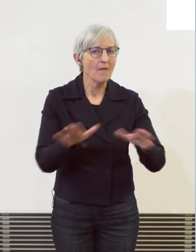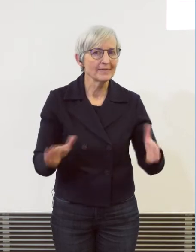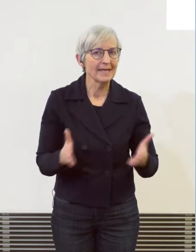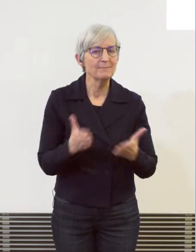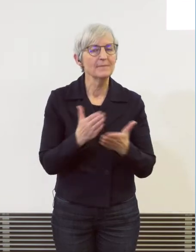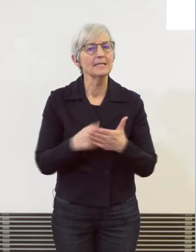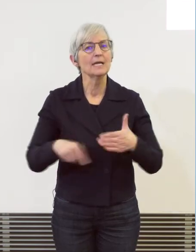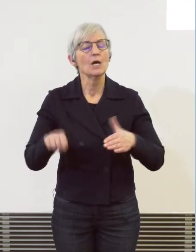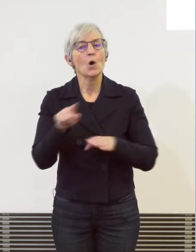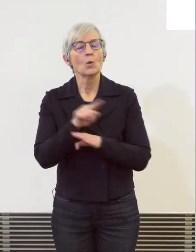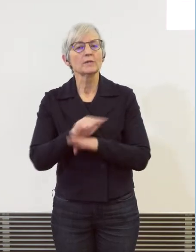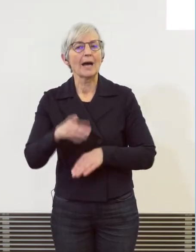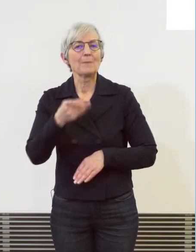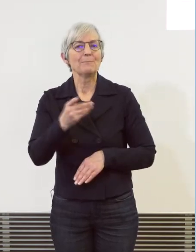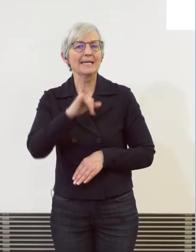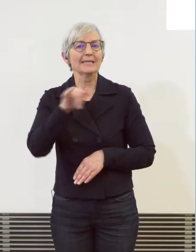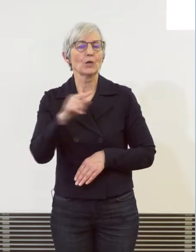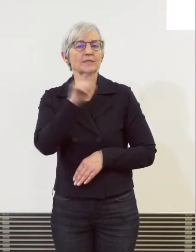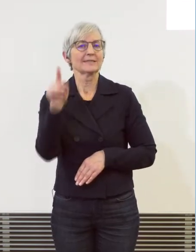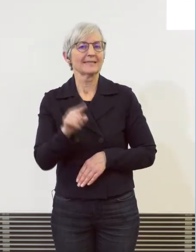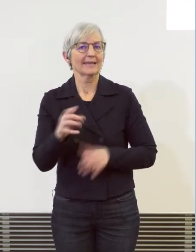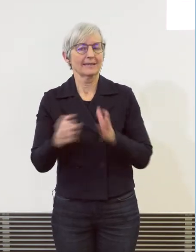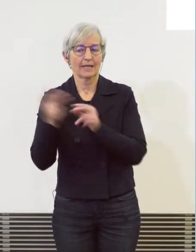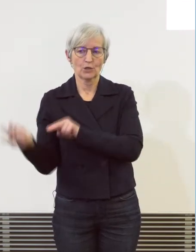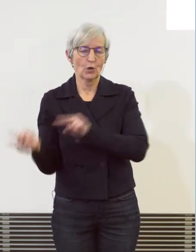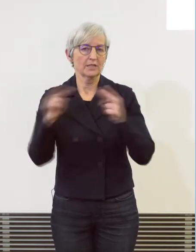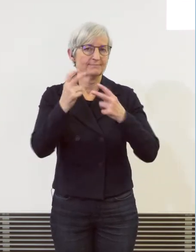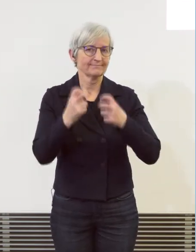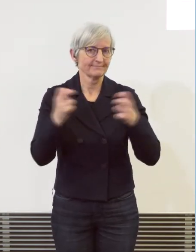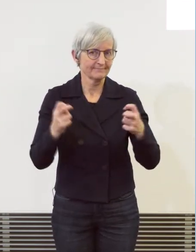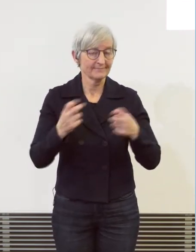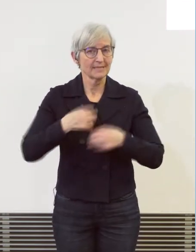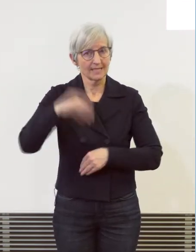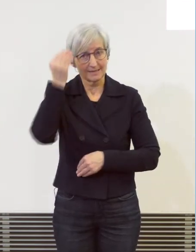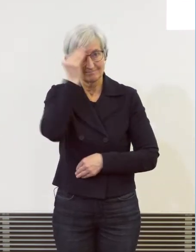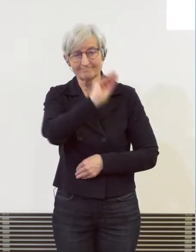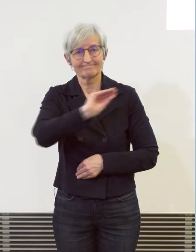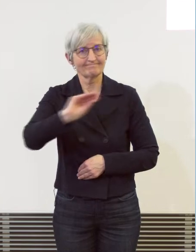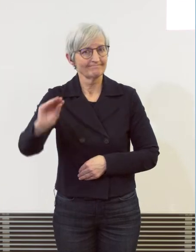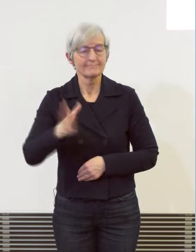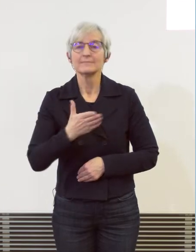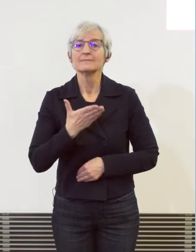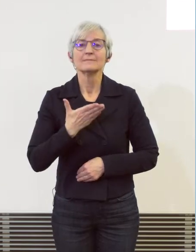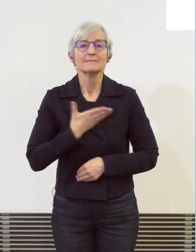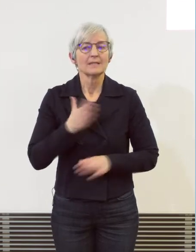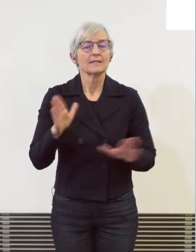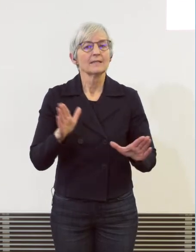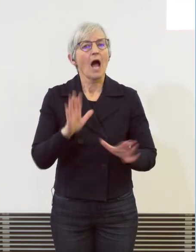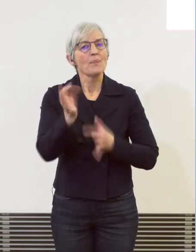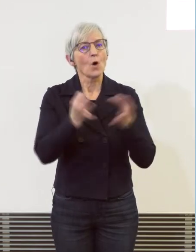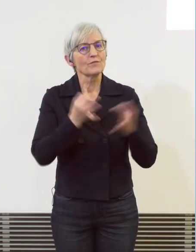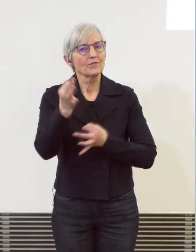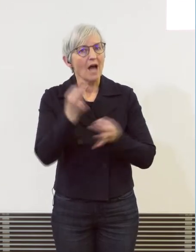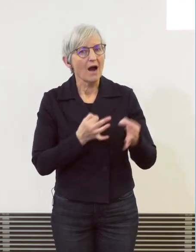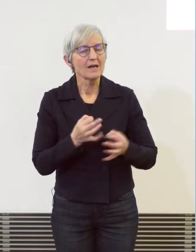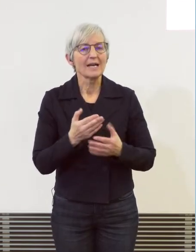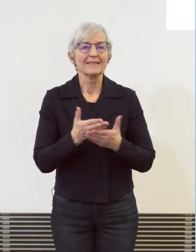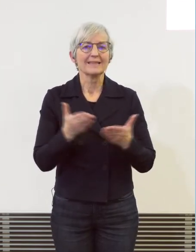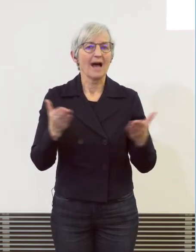Fragen. Ich weise darauf ein, dass wir nicht mehr so viel Zeit haben. Wir können noch elektronische Interview machen, aber keine ausführliche